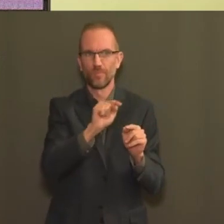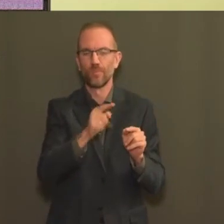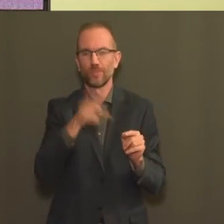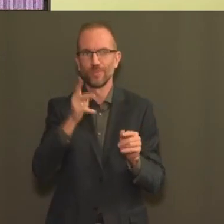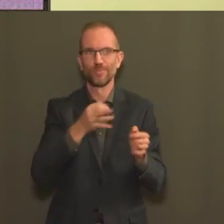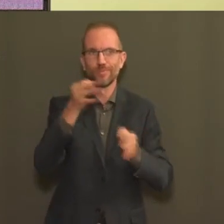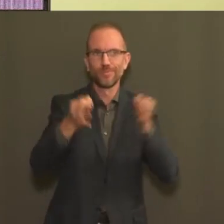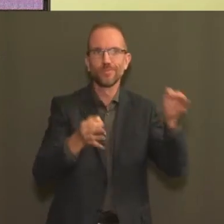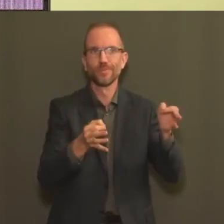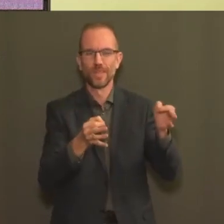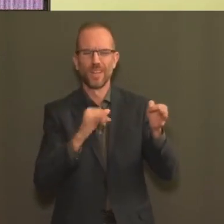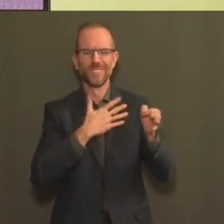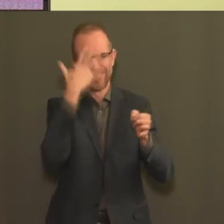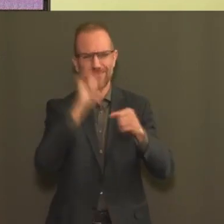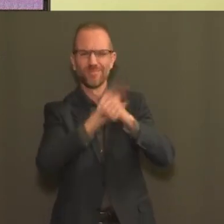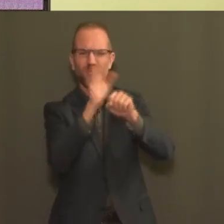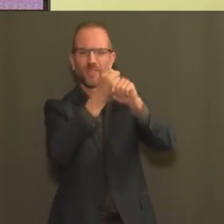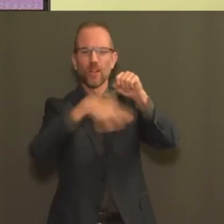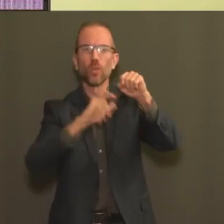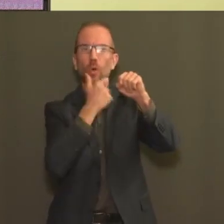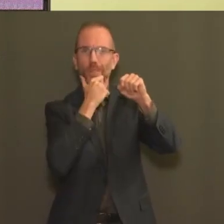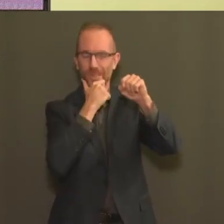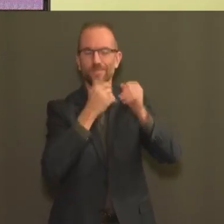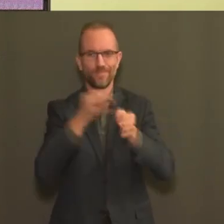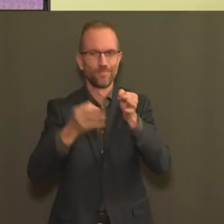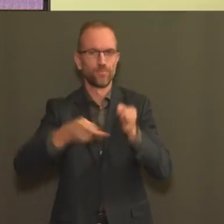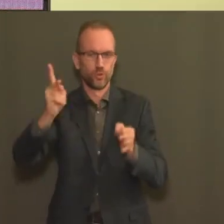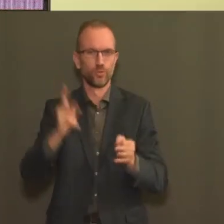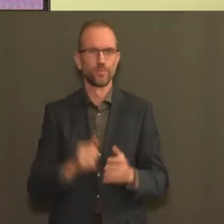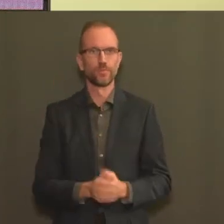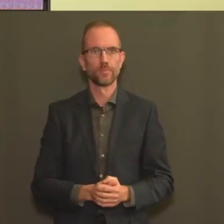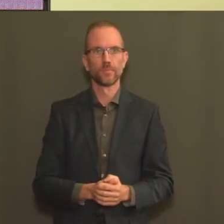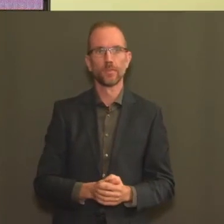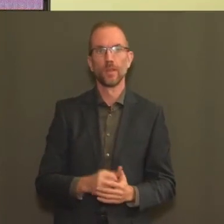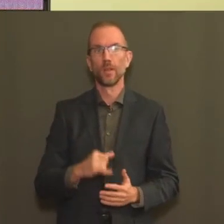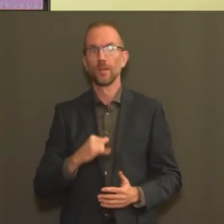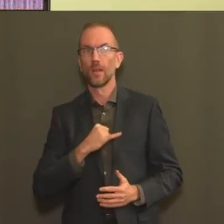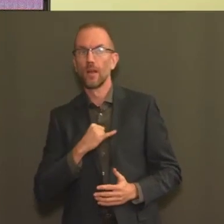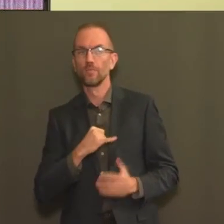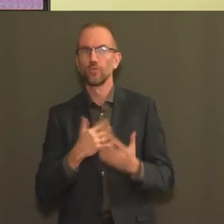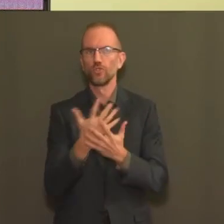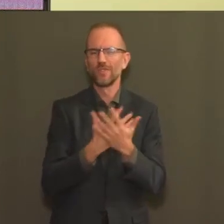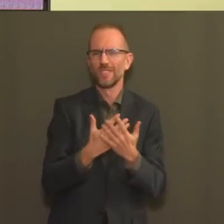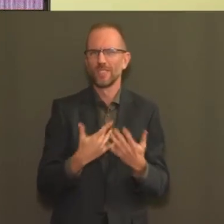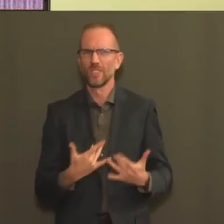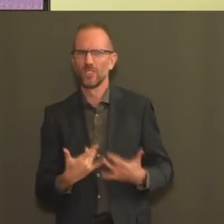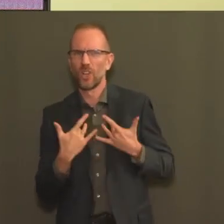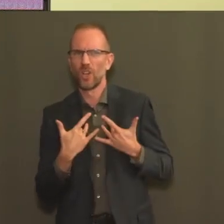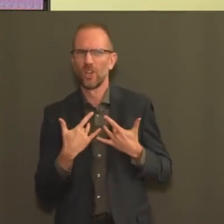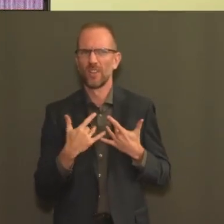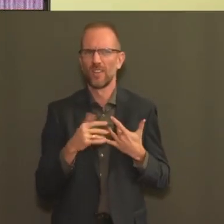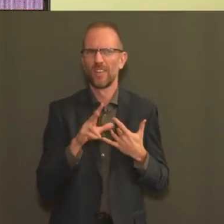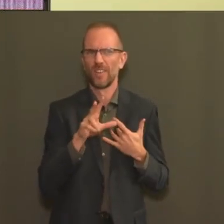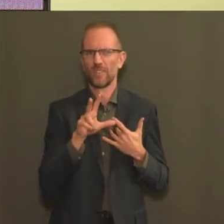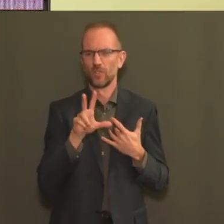britannique. Selon les estimations, et ce jusqu'au 23 janvier, on pense qu'il y a entre 10 et 20